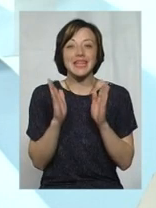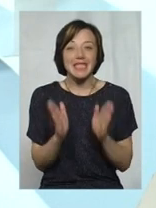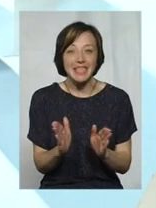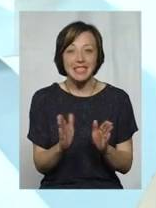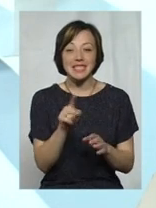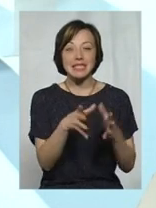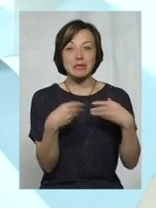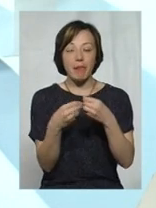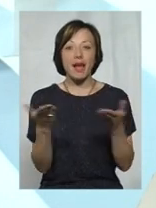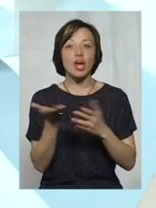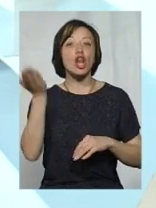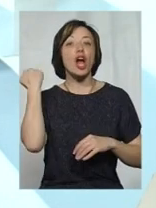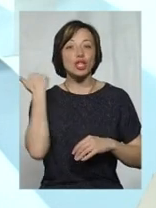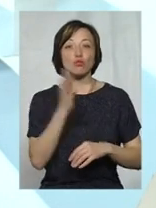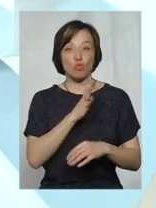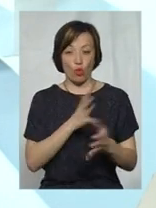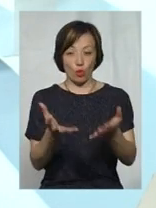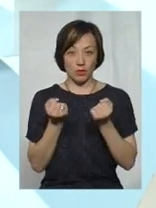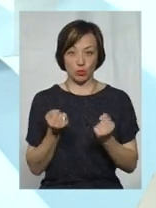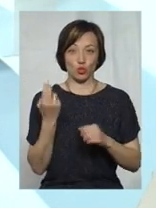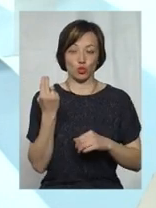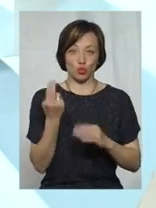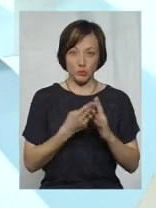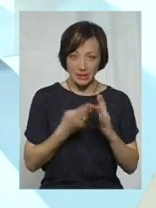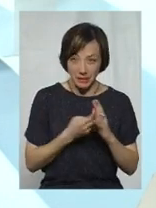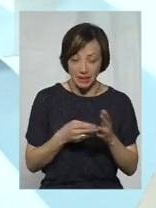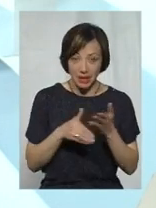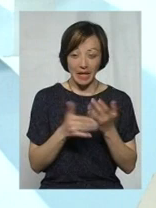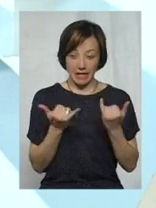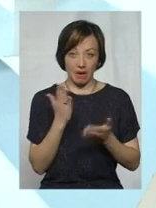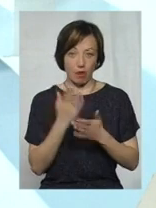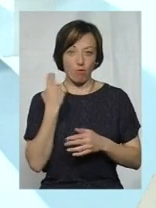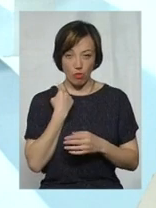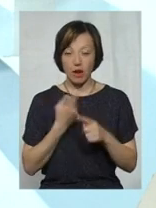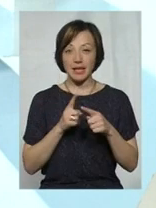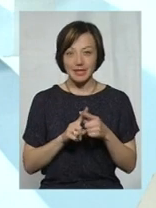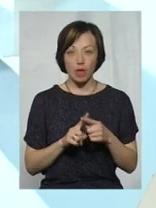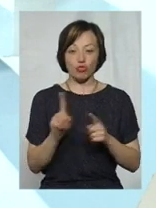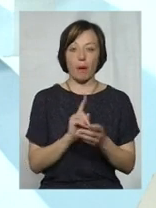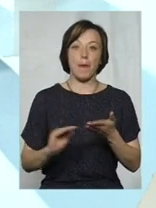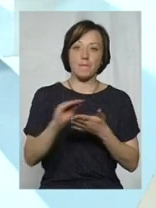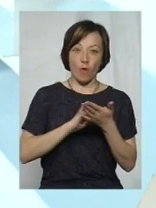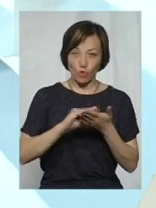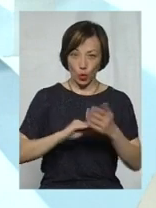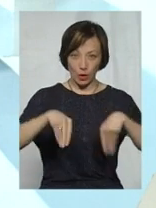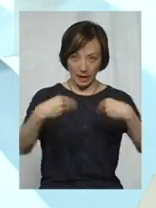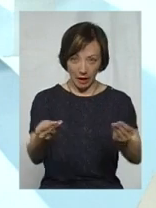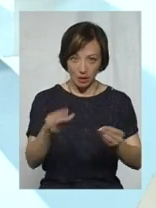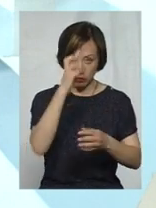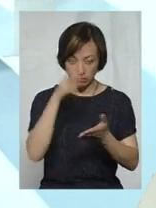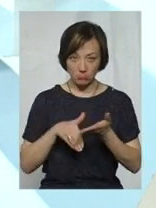сімей, які отримували субсидію. Тобто, для того, щоб ми могли без їх звернення зробити перепризначення субсидії,